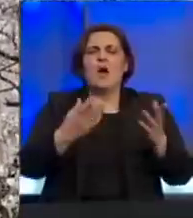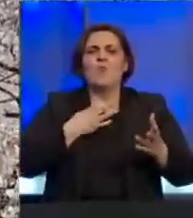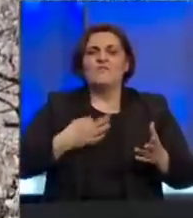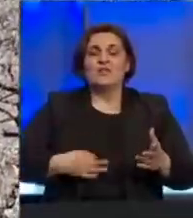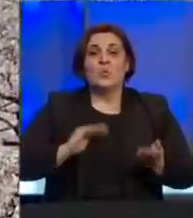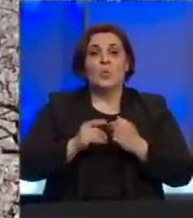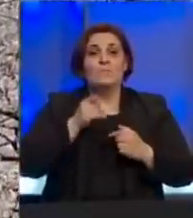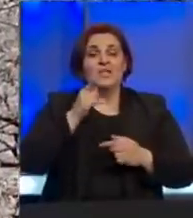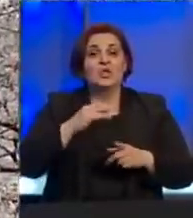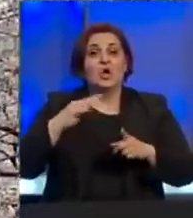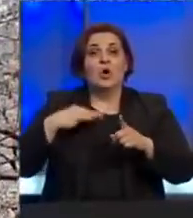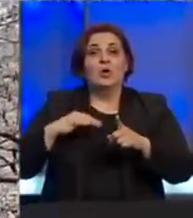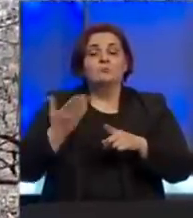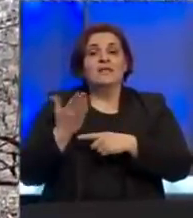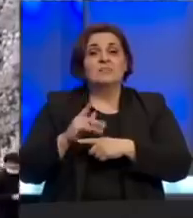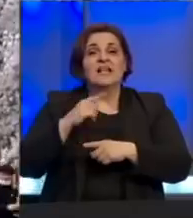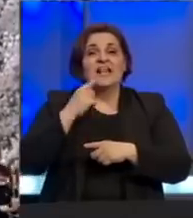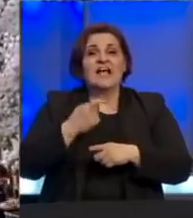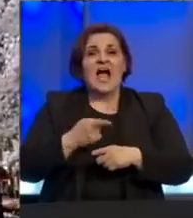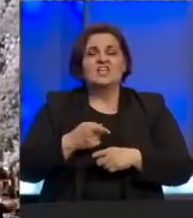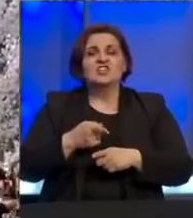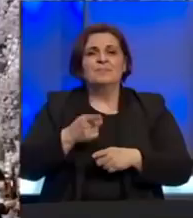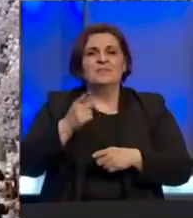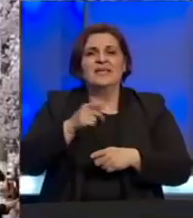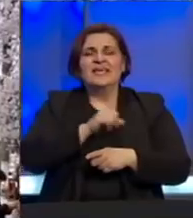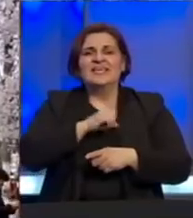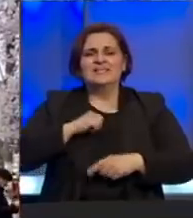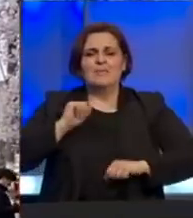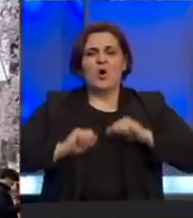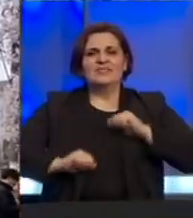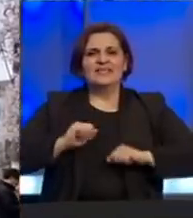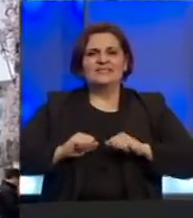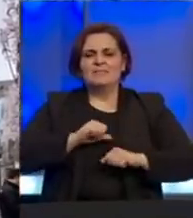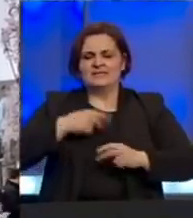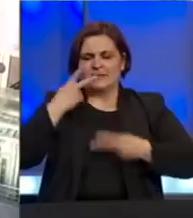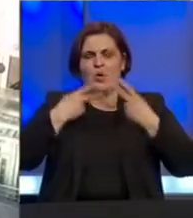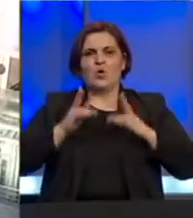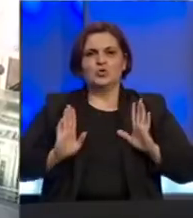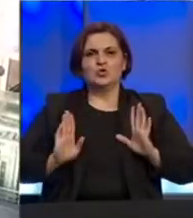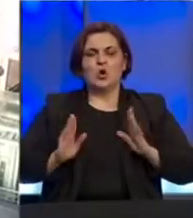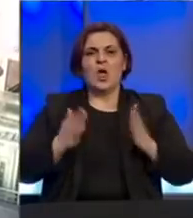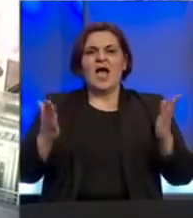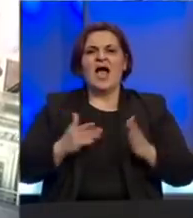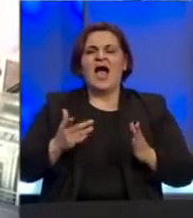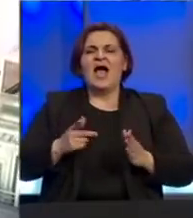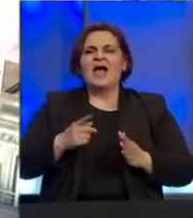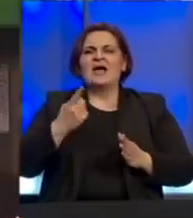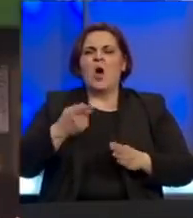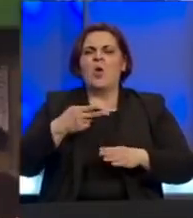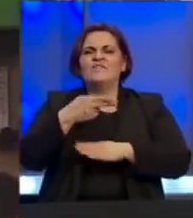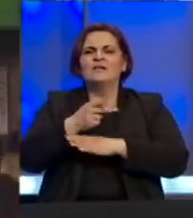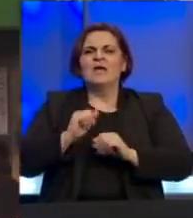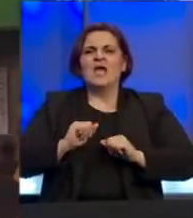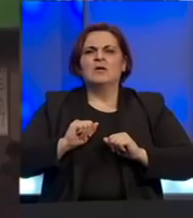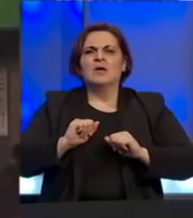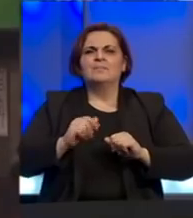Umjesto toga dužnostnici se nadaju kako će Čišuku što znači samodisciplina i samokontroliranje kao javno sramoćine tvrtke koje odbijaju